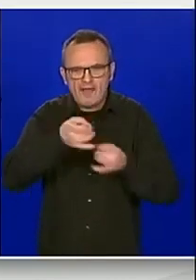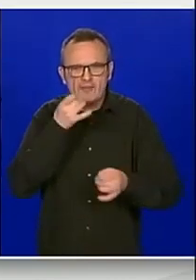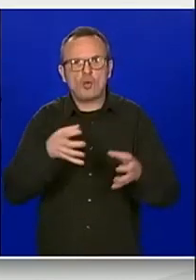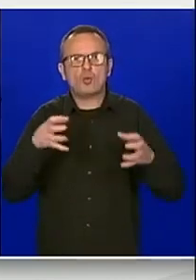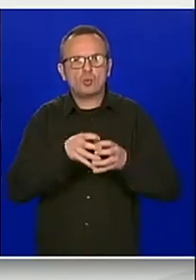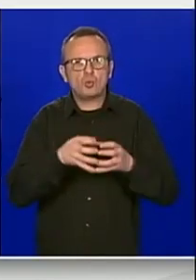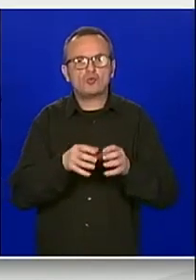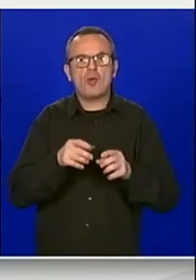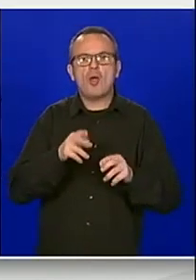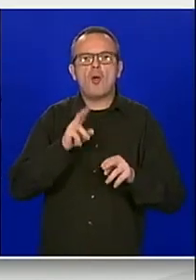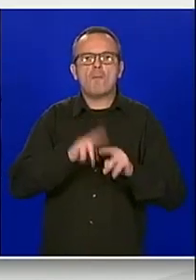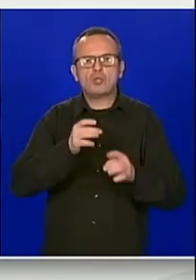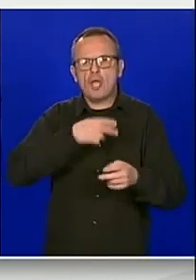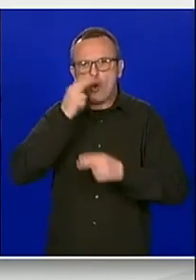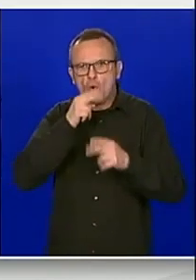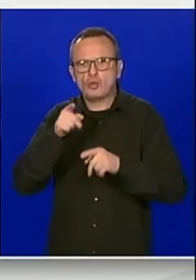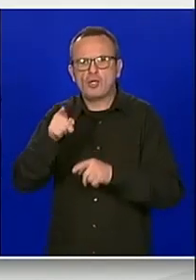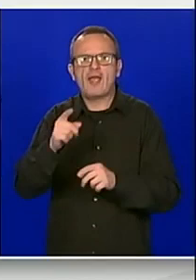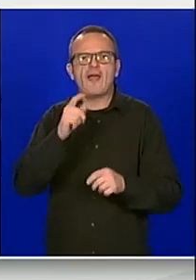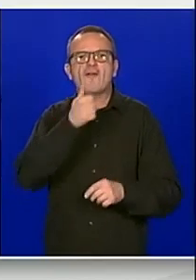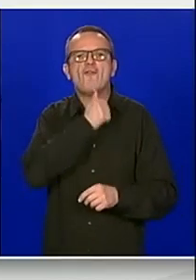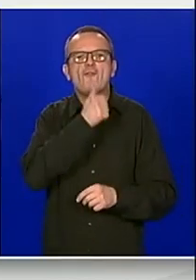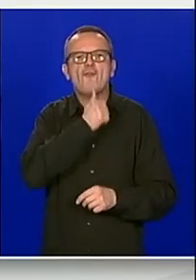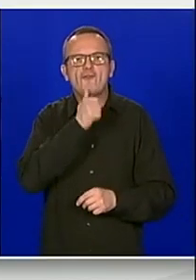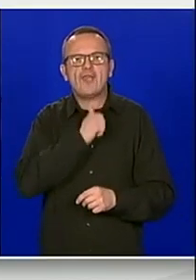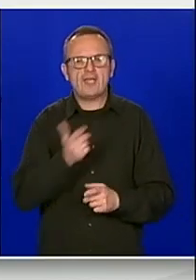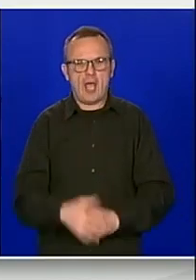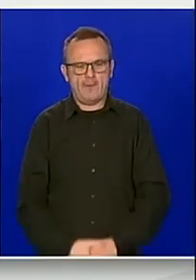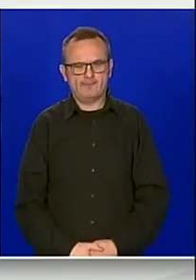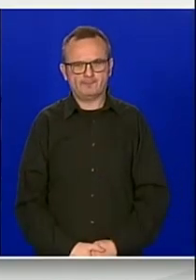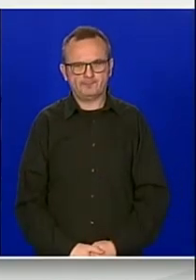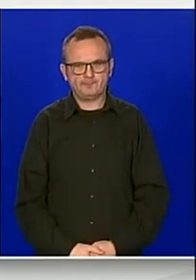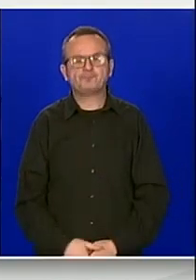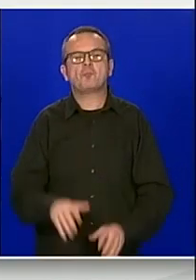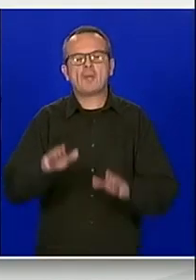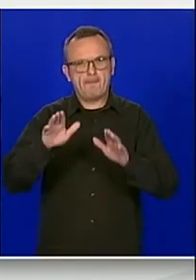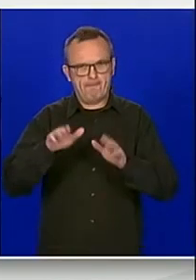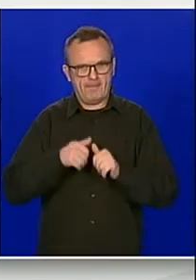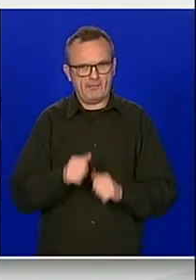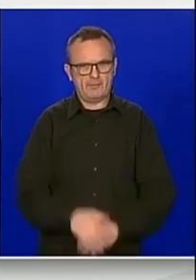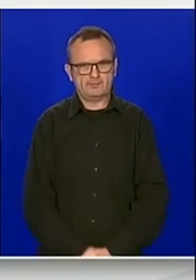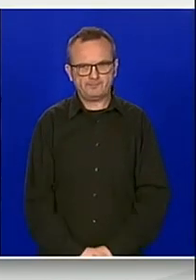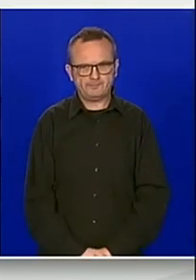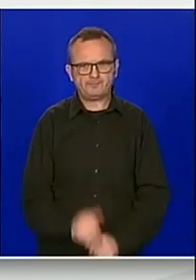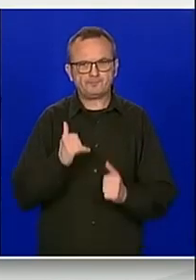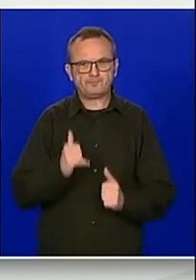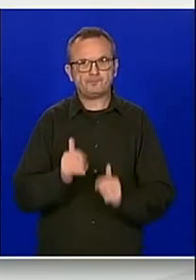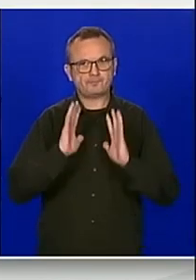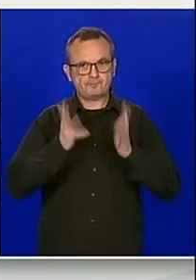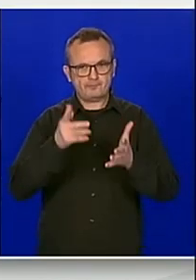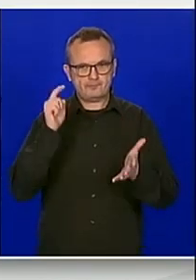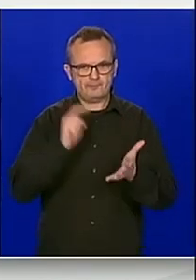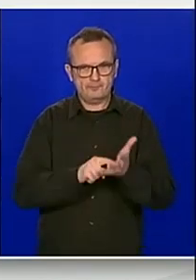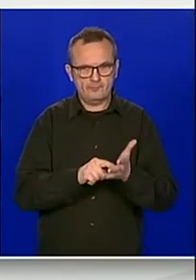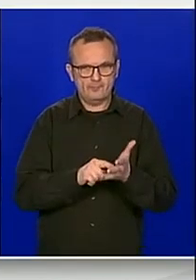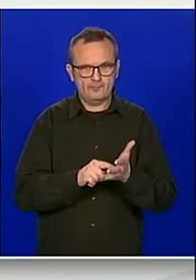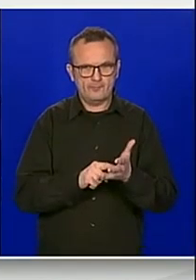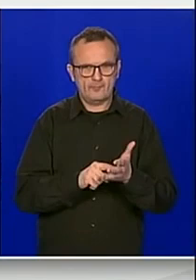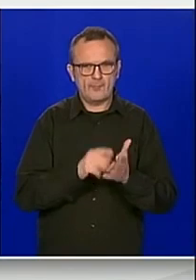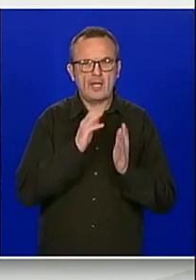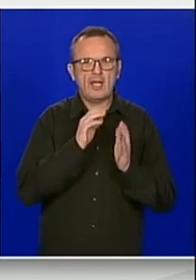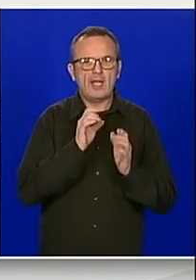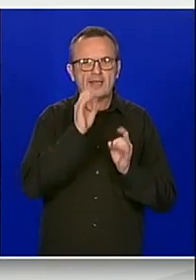Hvala vam lijepa. Tko je za? Konstatiram da smo prihvatili. Slijedi deseta točka dnevnog reda,